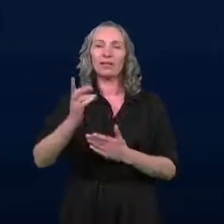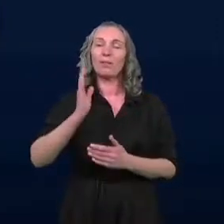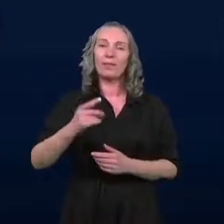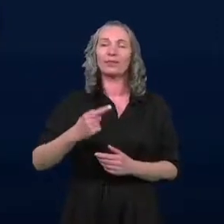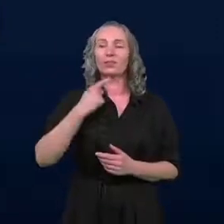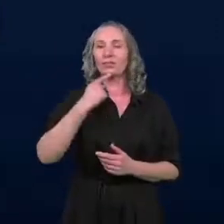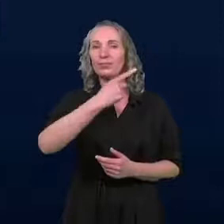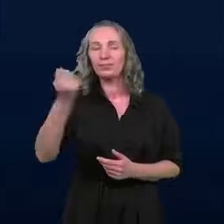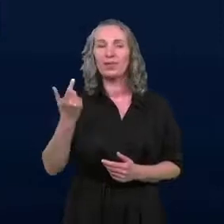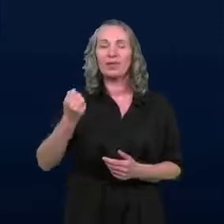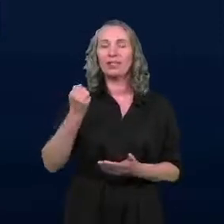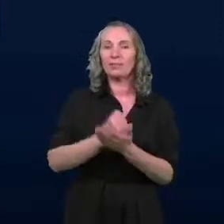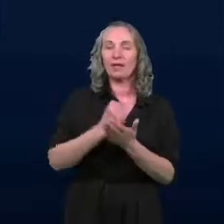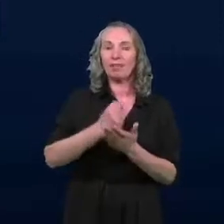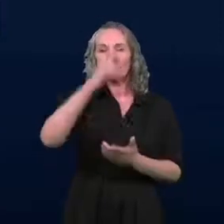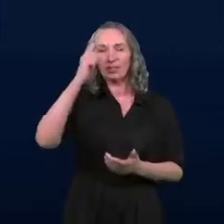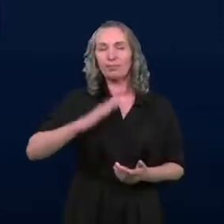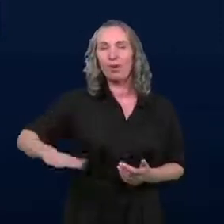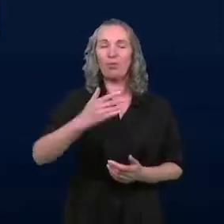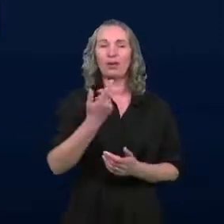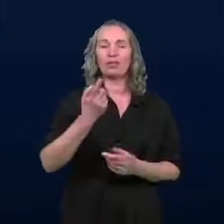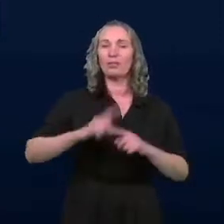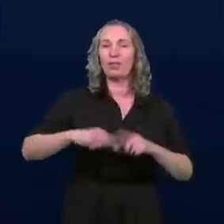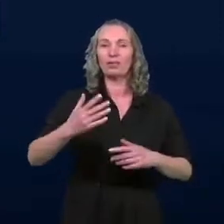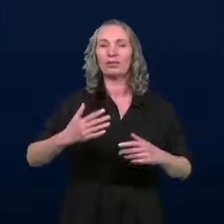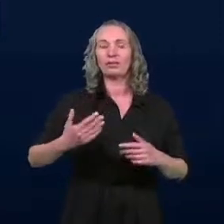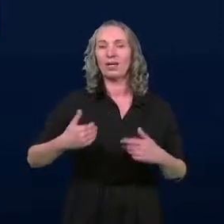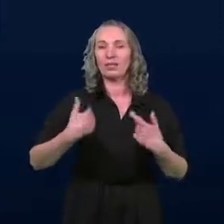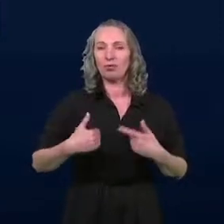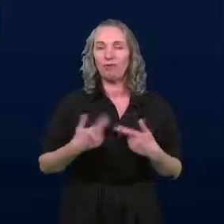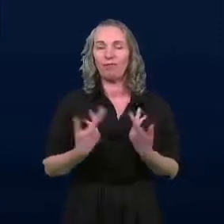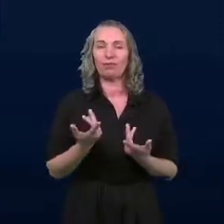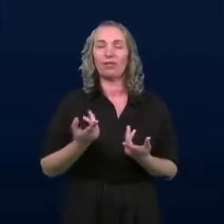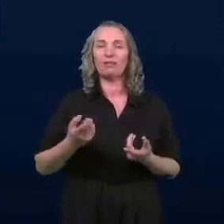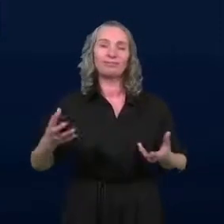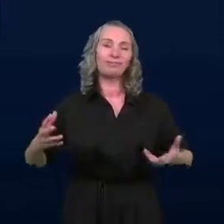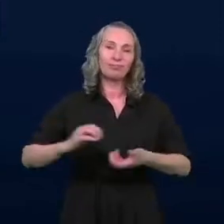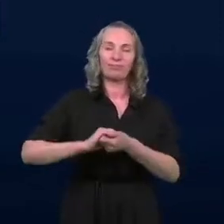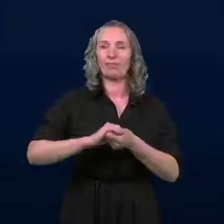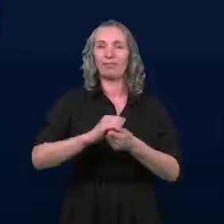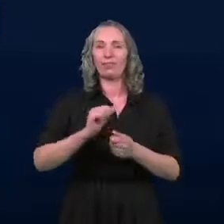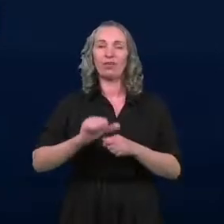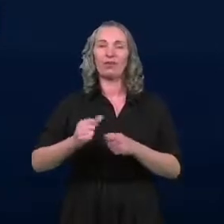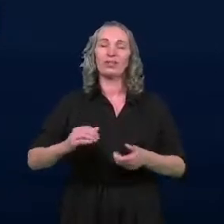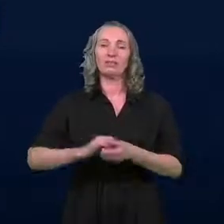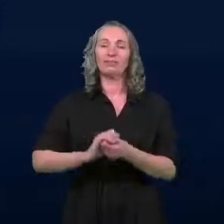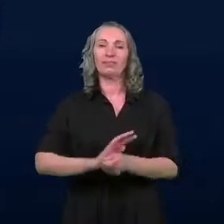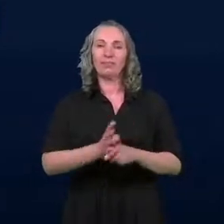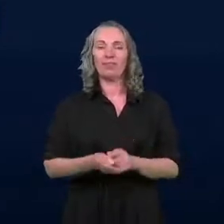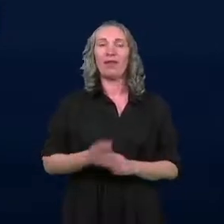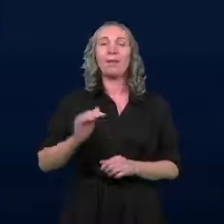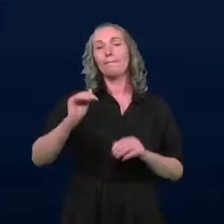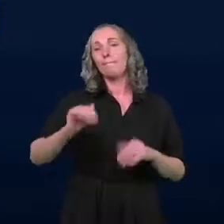sprawach społecznych, o polityce zdrowotnej, no to te kwestie nierozerwalnie się z tym łączą. Ale